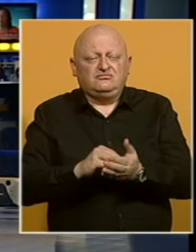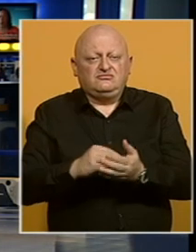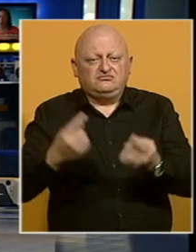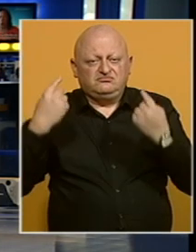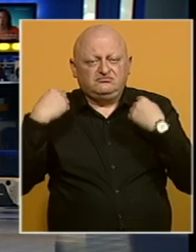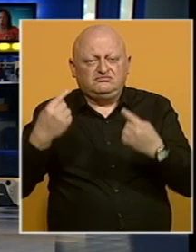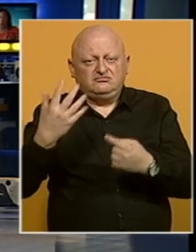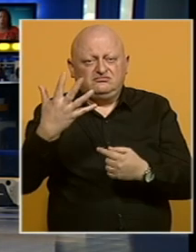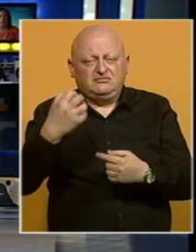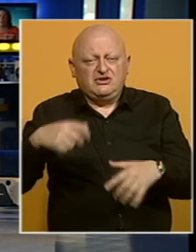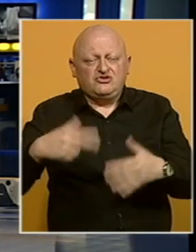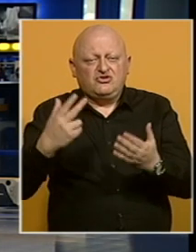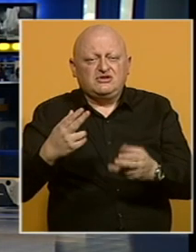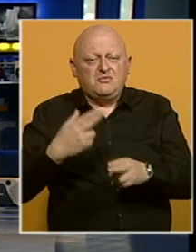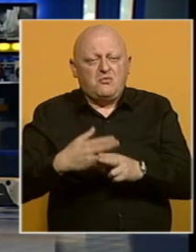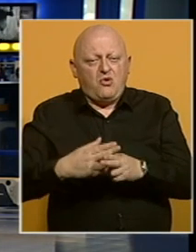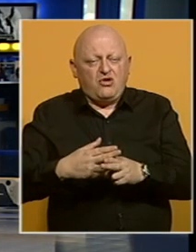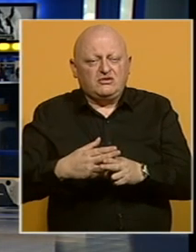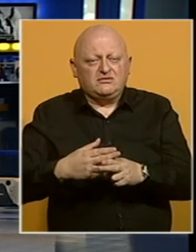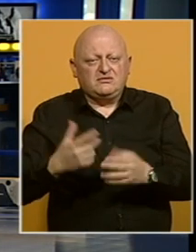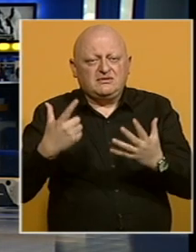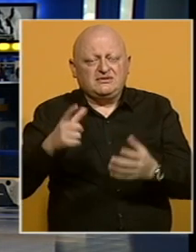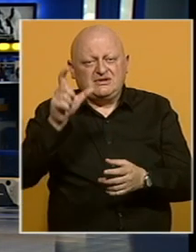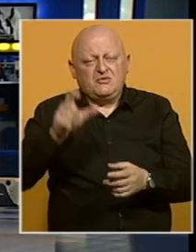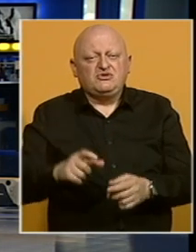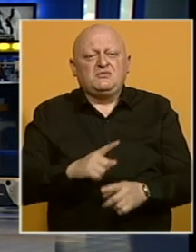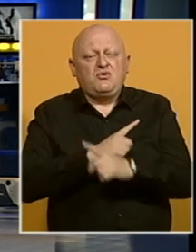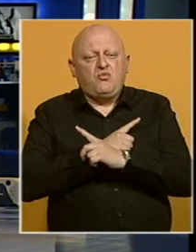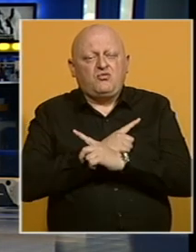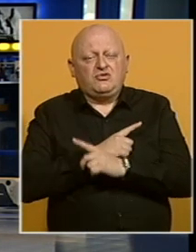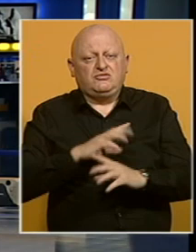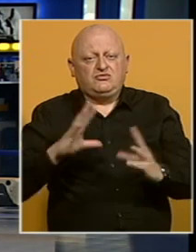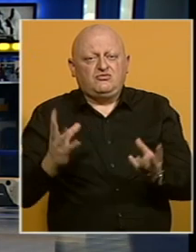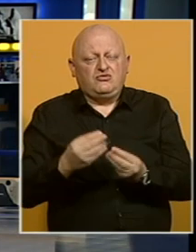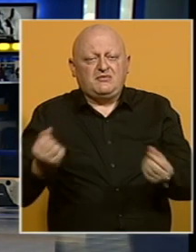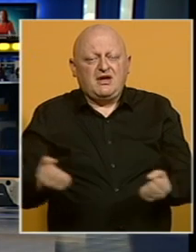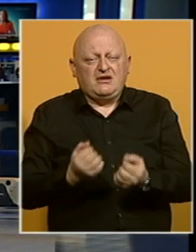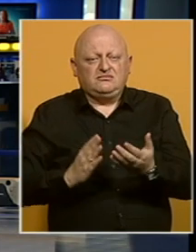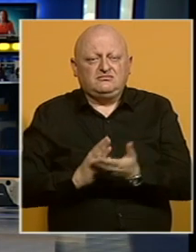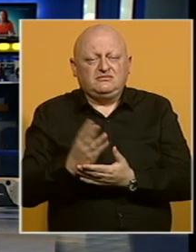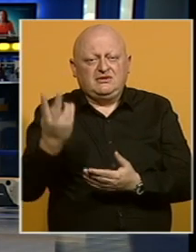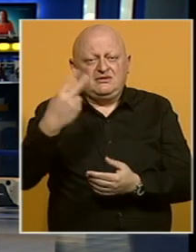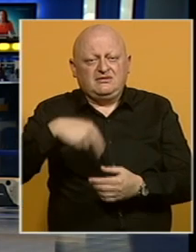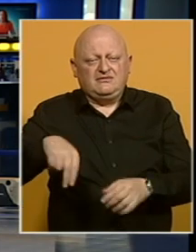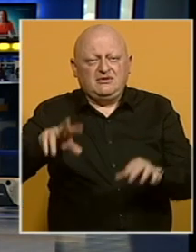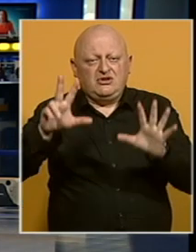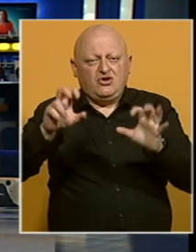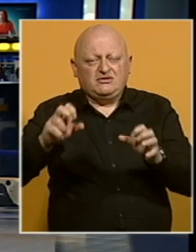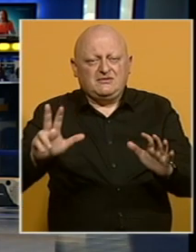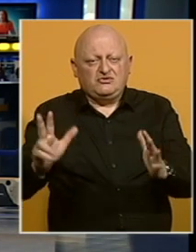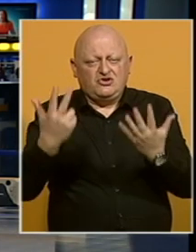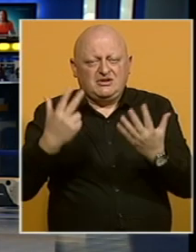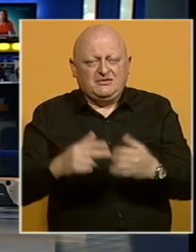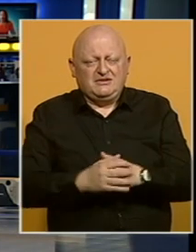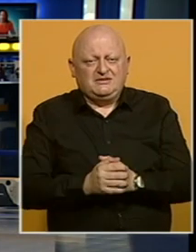rekordnih 508 slučajeva zaraze, a sedam osoba je preminulo. Ukupno aktivnih slučajeva je 2818.